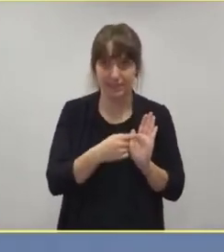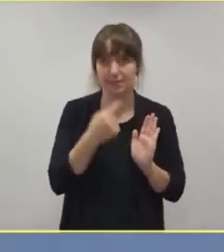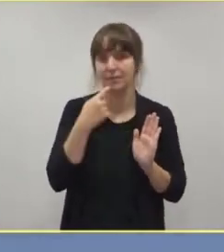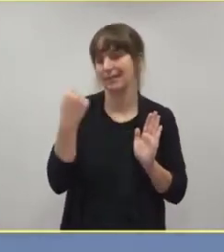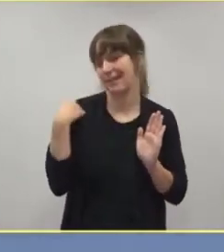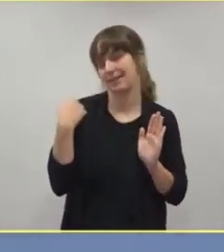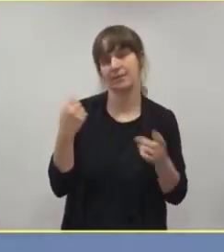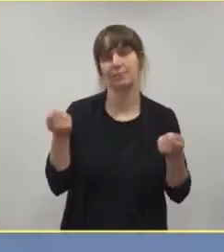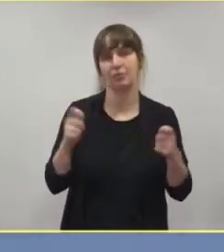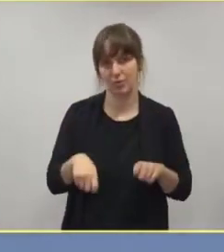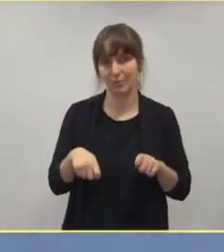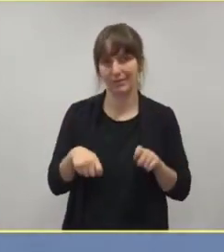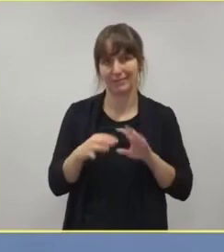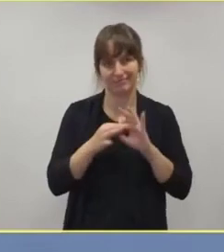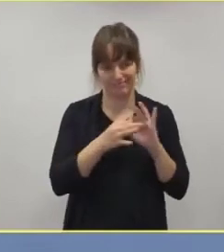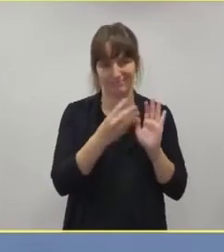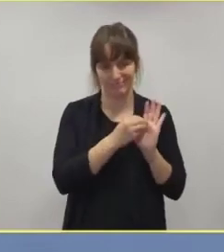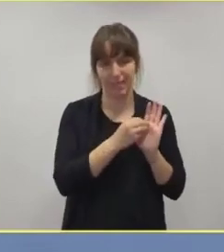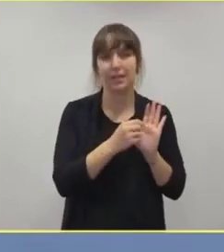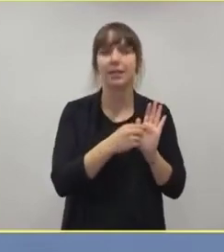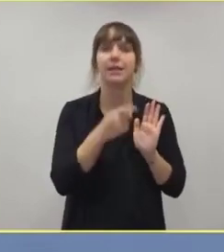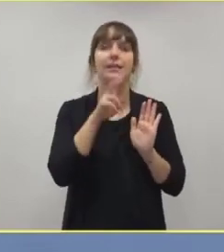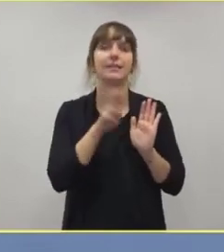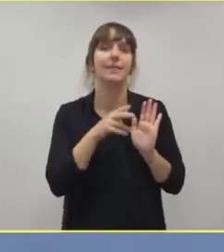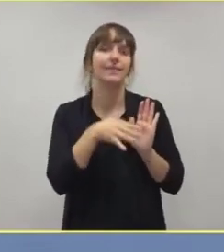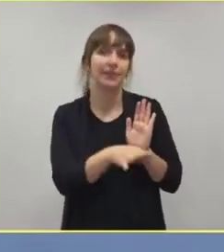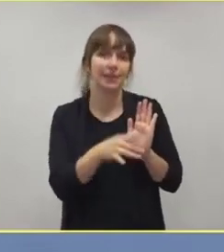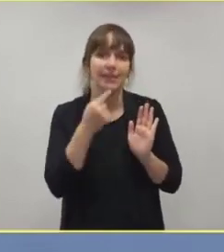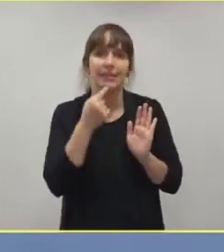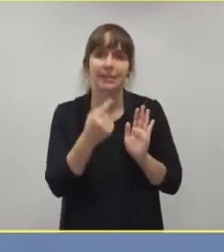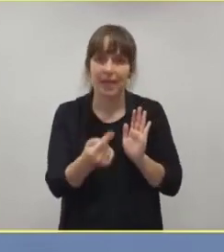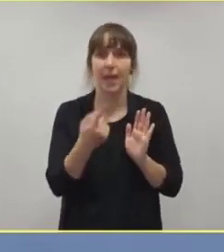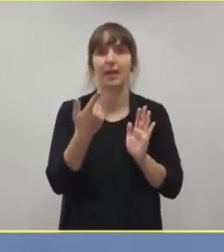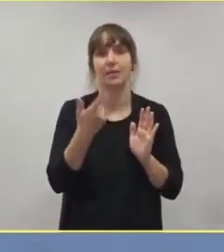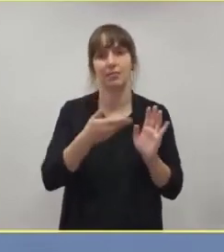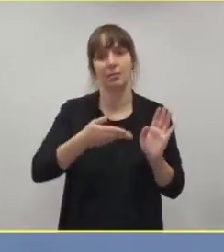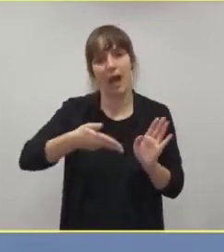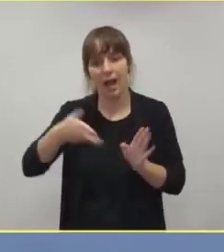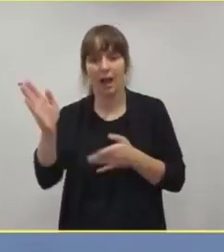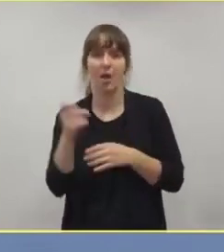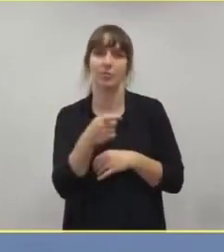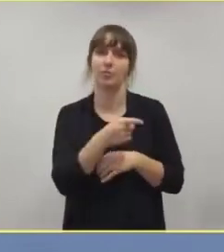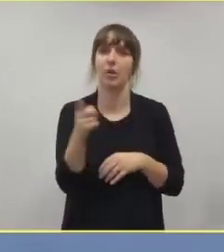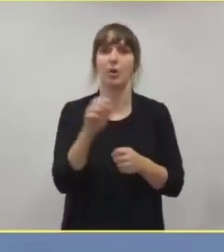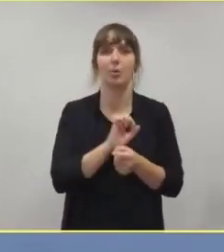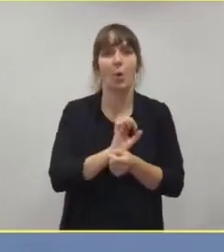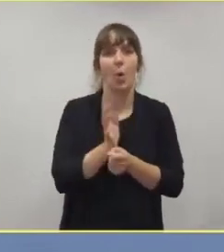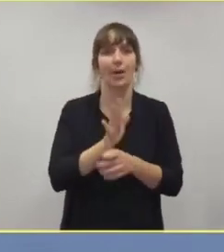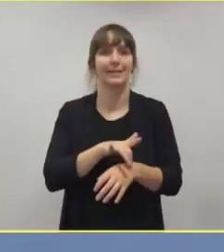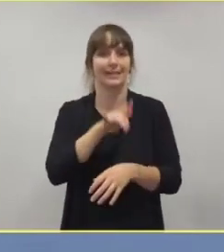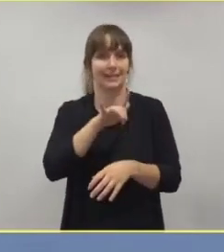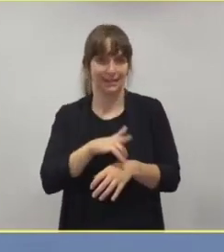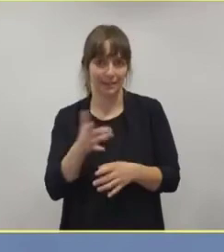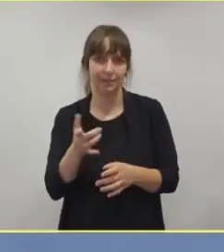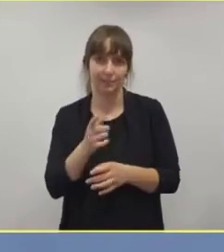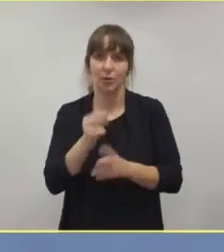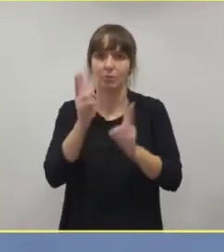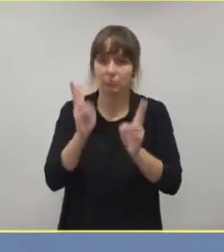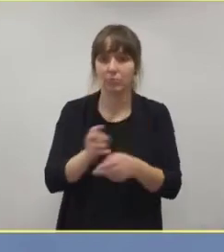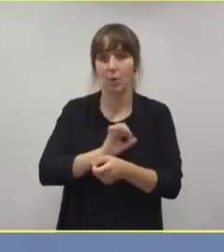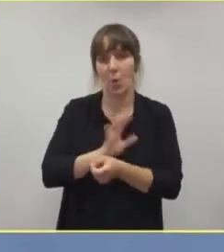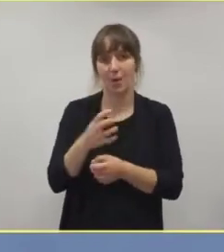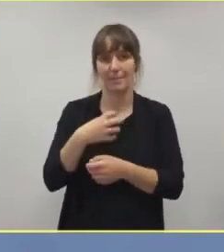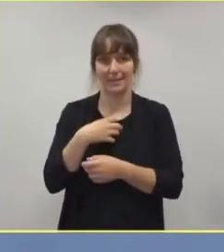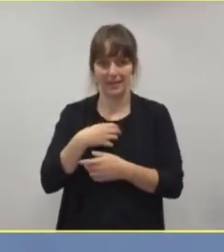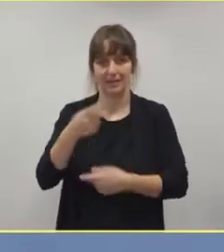gestern davon, dass man dann die Corona sensitiven Krankenhäuser, die auch tatsächlich dann Corona-Patienten behandelt, man da